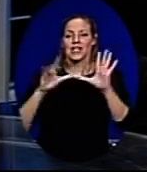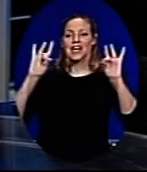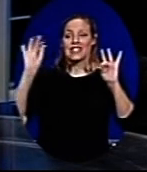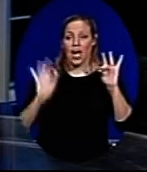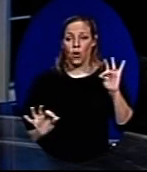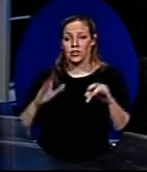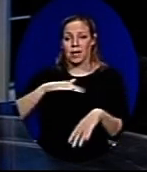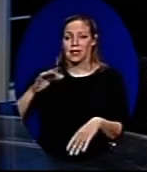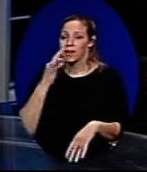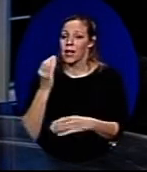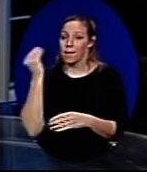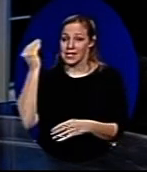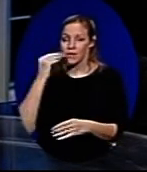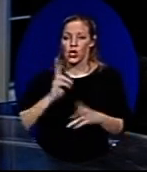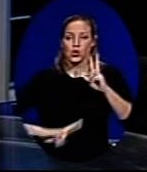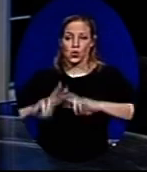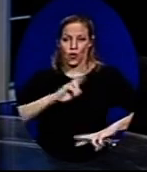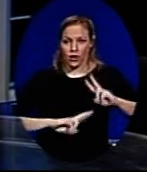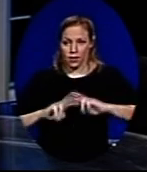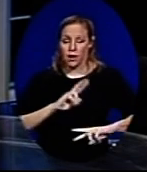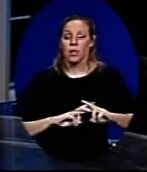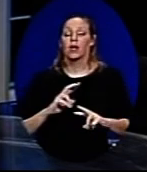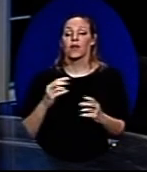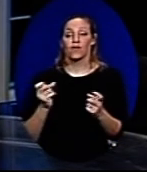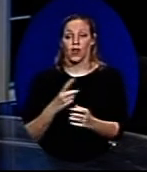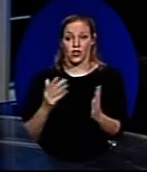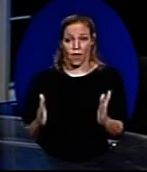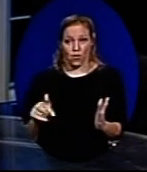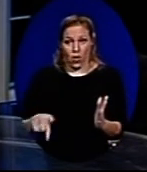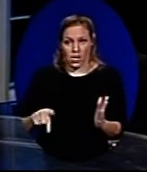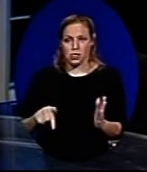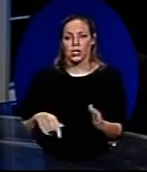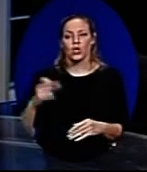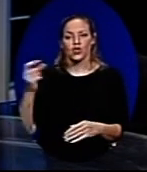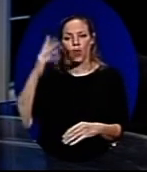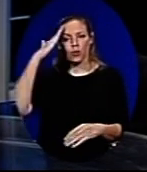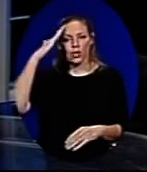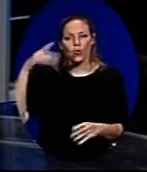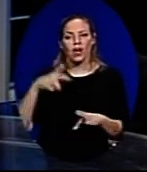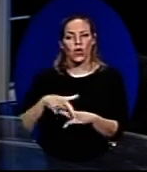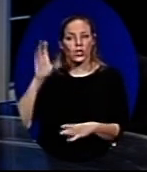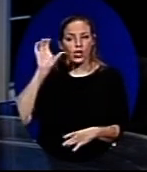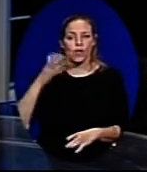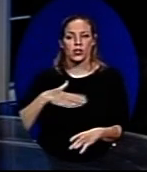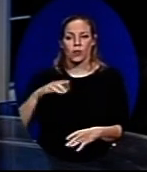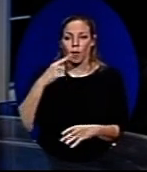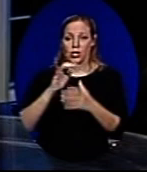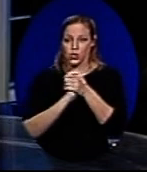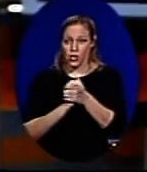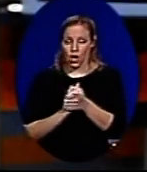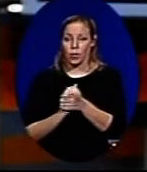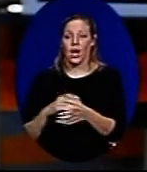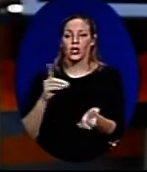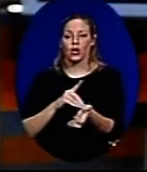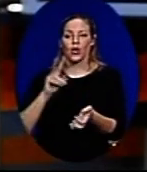אחוזים הילדים בגיל בית הספר סובלים מהאוטופעה. והשבוע הזה הוא שבוע המודעות להפרעות הקשב. אנחנו רוצים לומר שלום לך, דוקטור